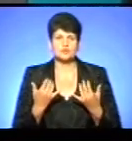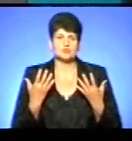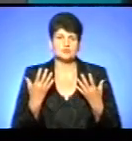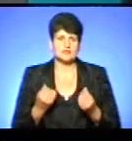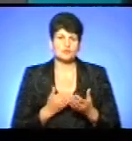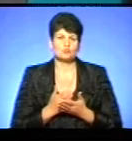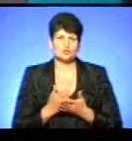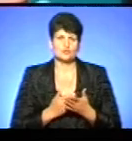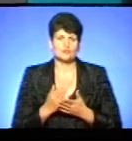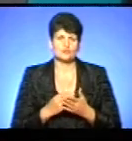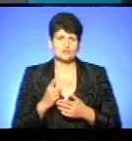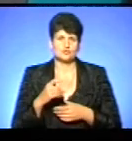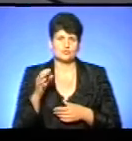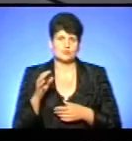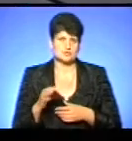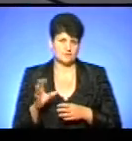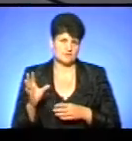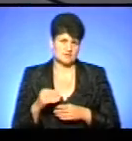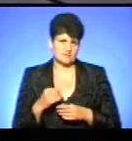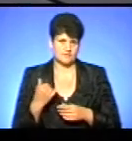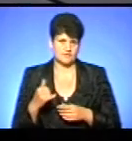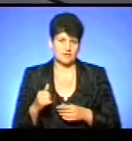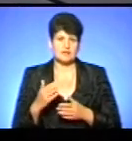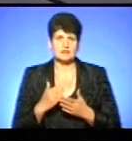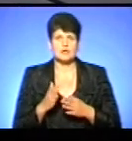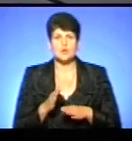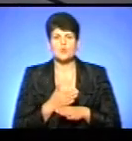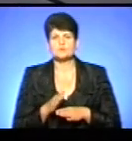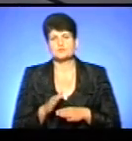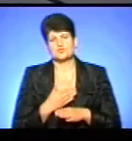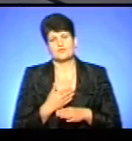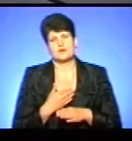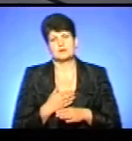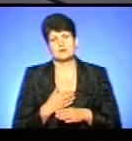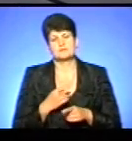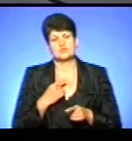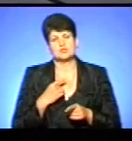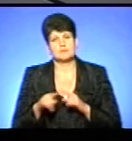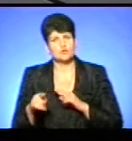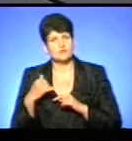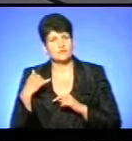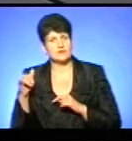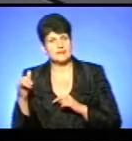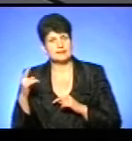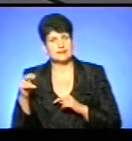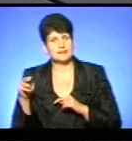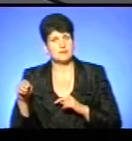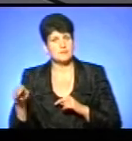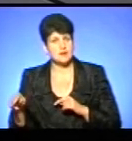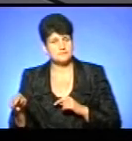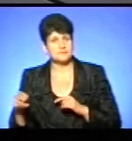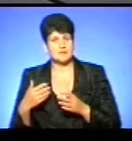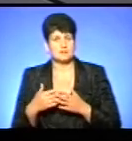обслуговуються 100% всі виклики. Єдине, що десь є розміжування між терміновим викликом, якщо там ДТП чи